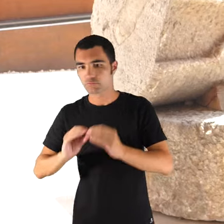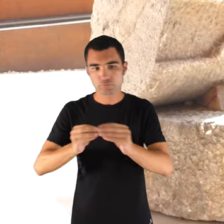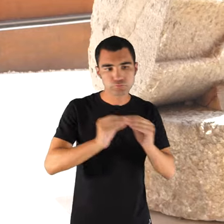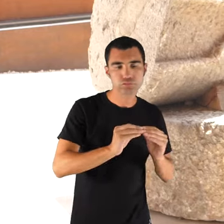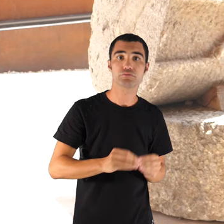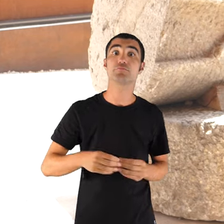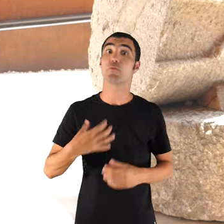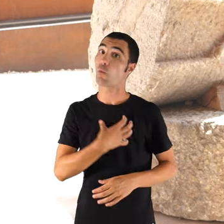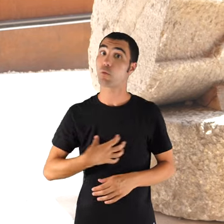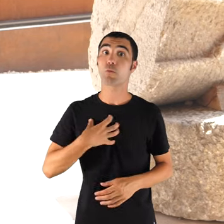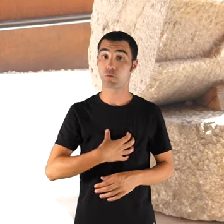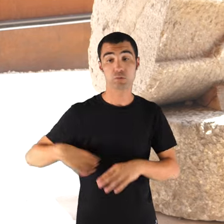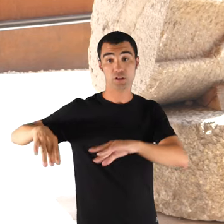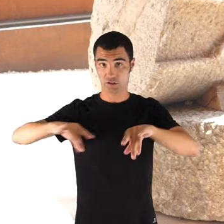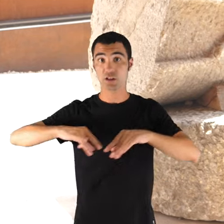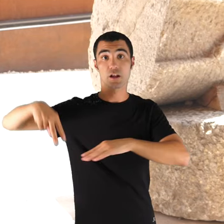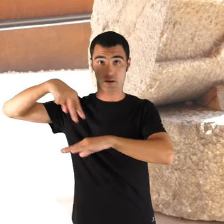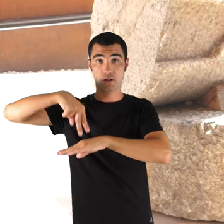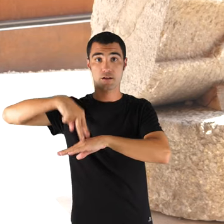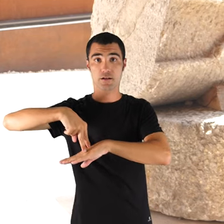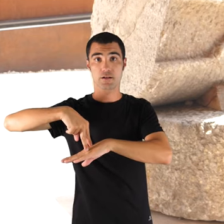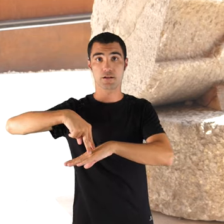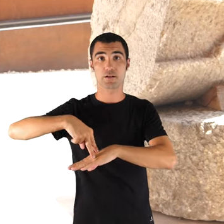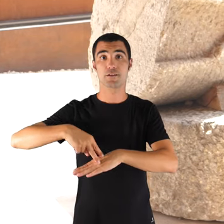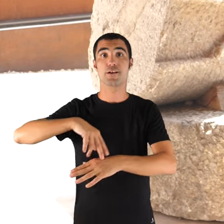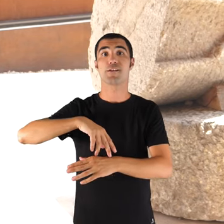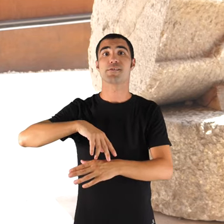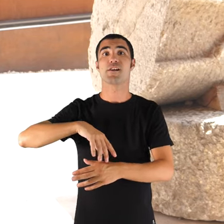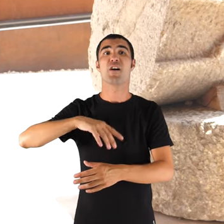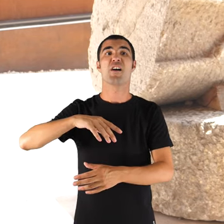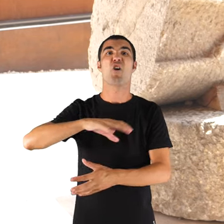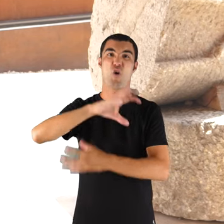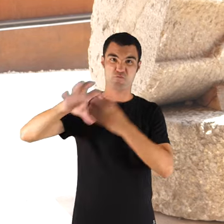Té més feina en terra. Complicat, menys cantes.